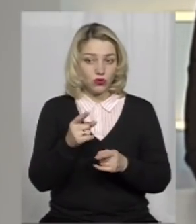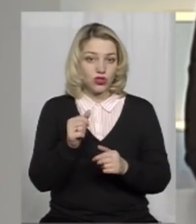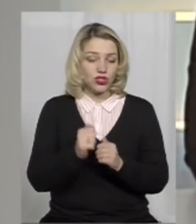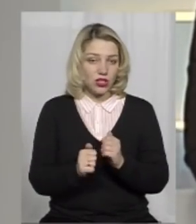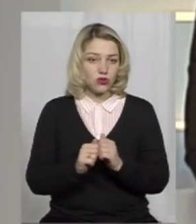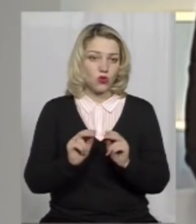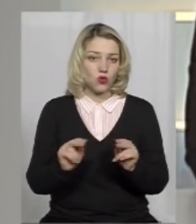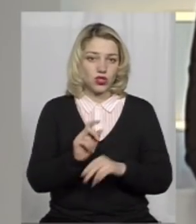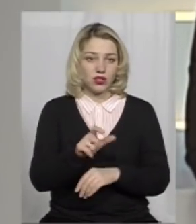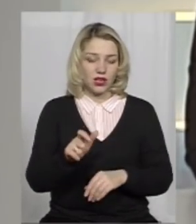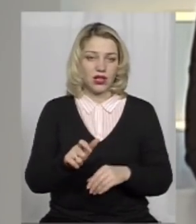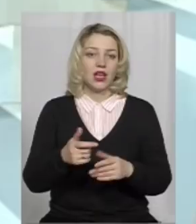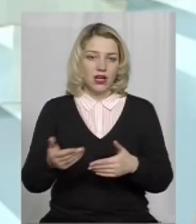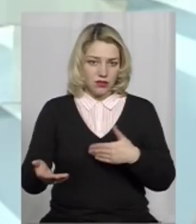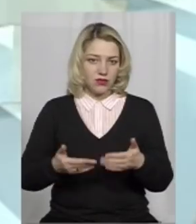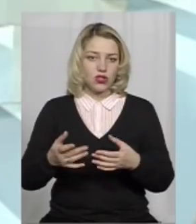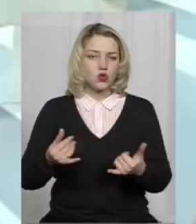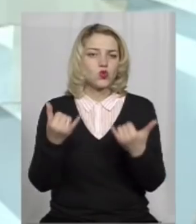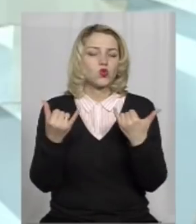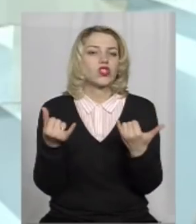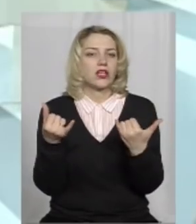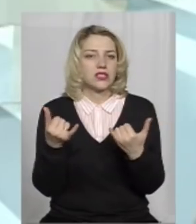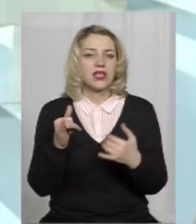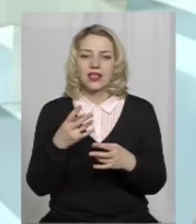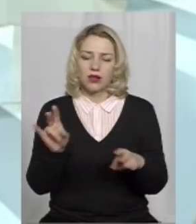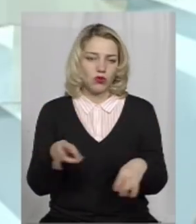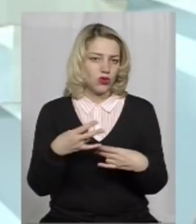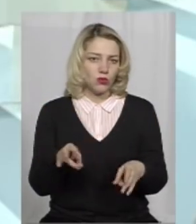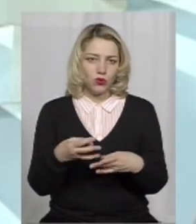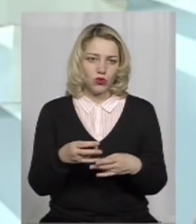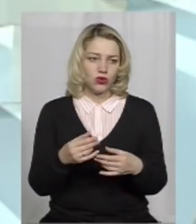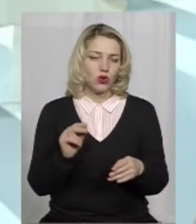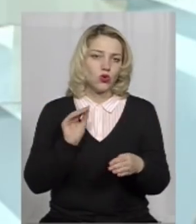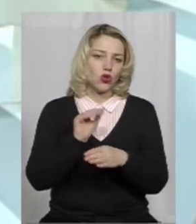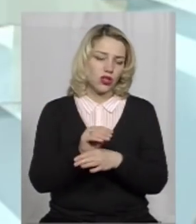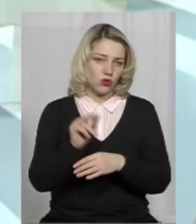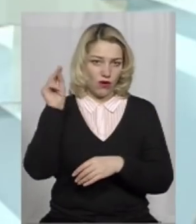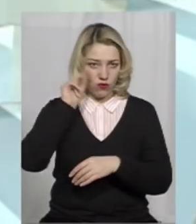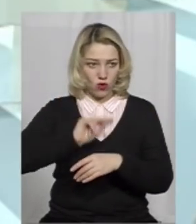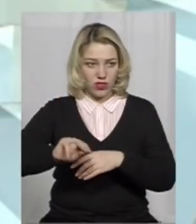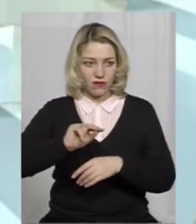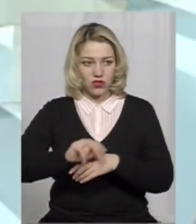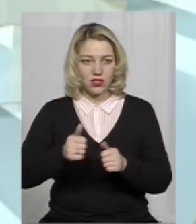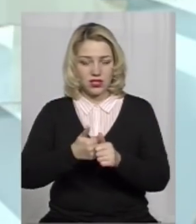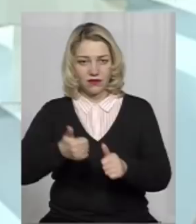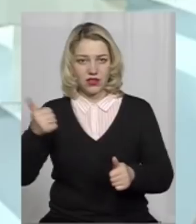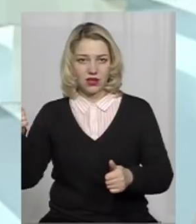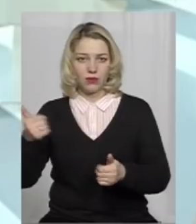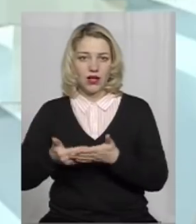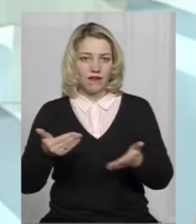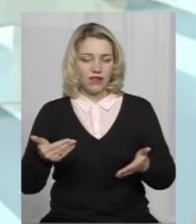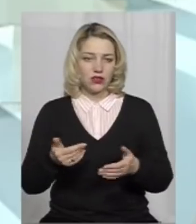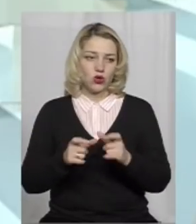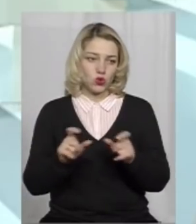йдуть в ногу з часом і не потребують додаткового навчання з відривом від школи.